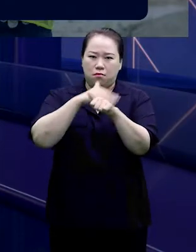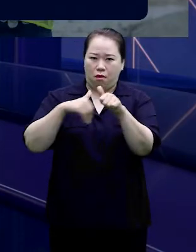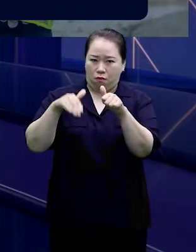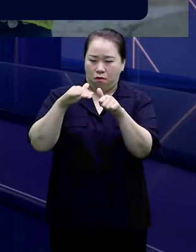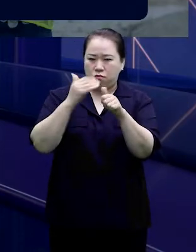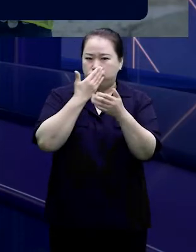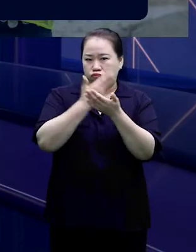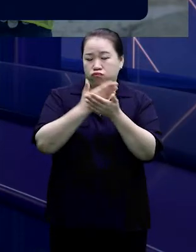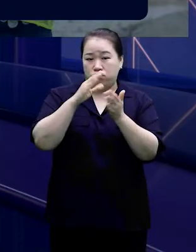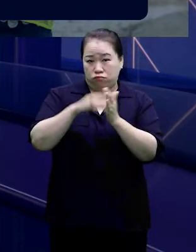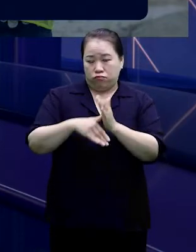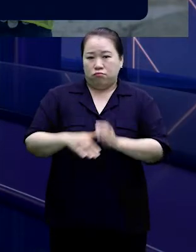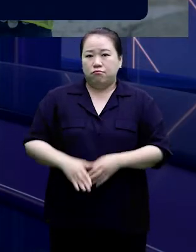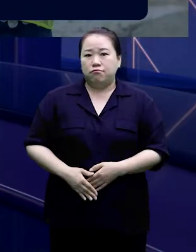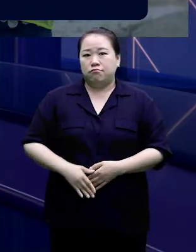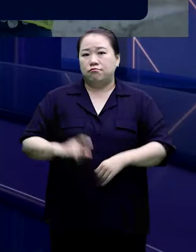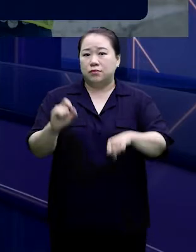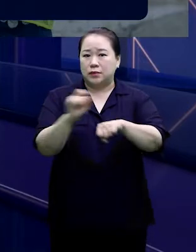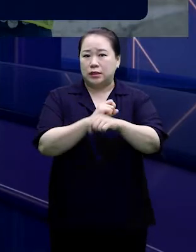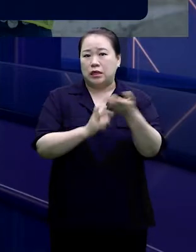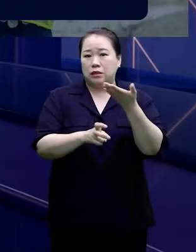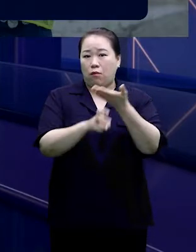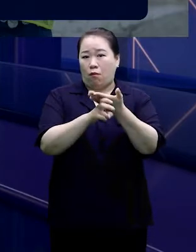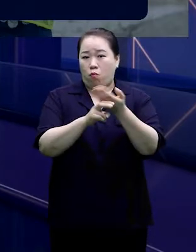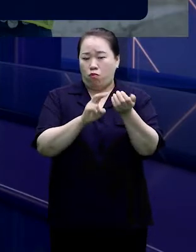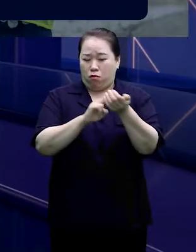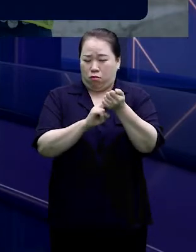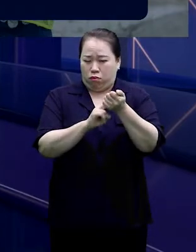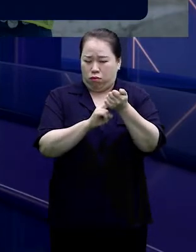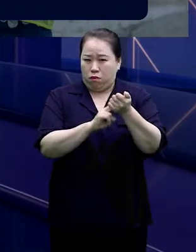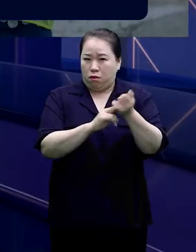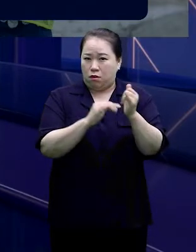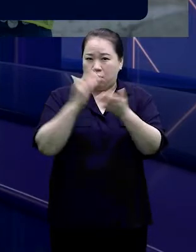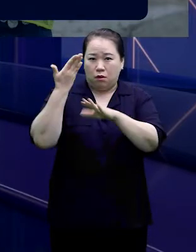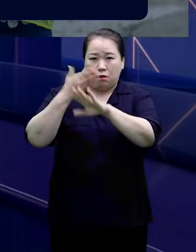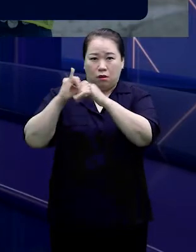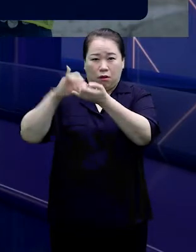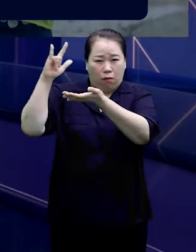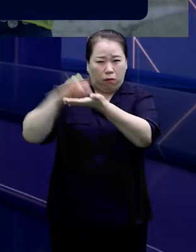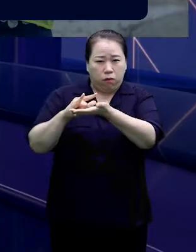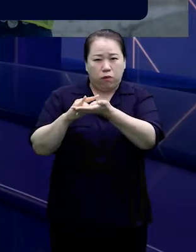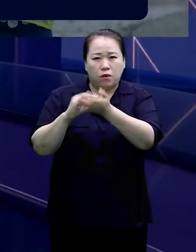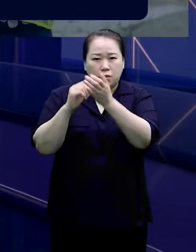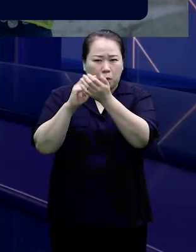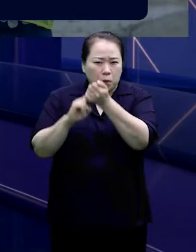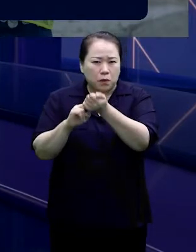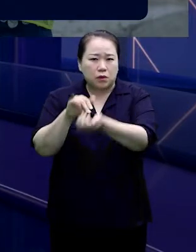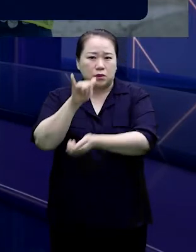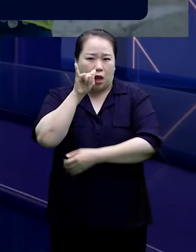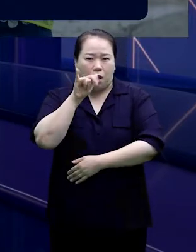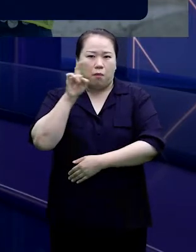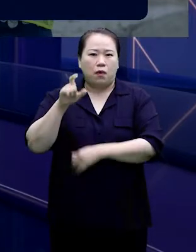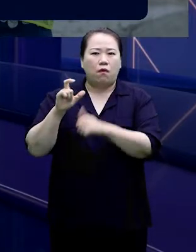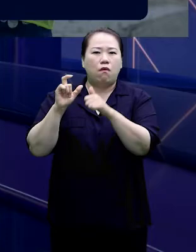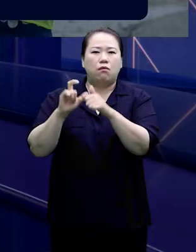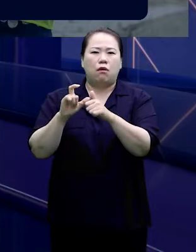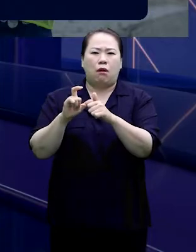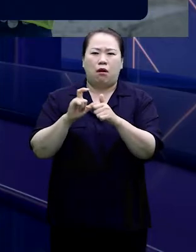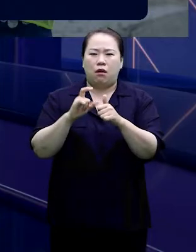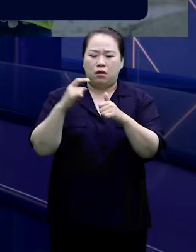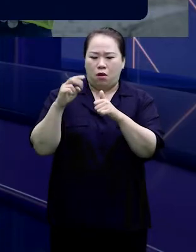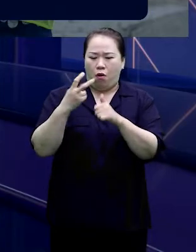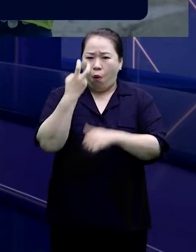상황입니다. 특히 불법 체류자는 단속이나 출국 조치에 대한 두려움으로 검사나 접종을